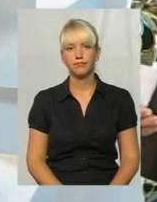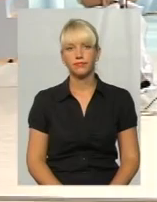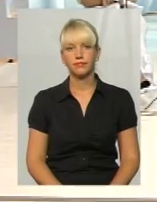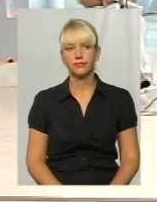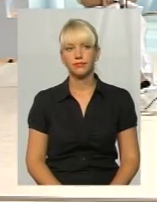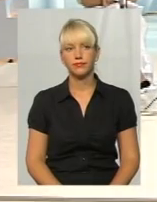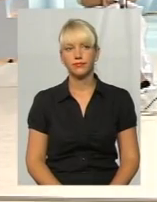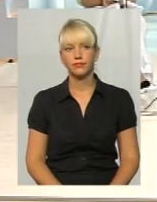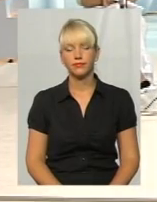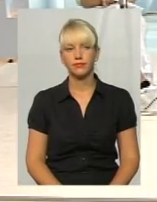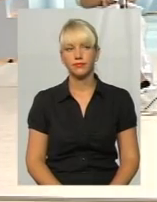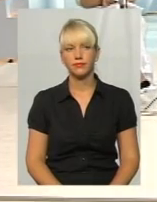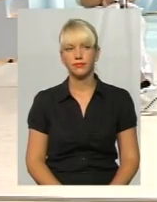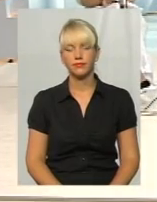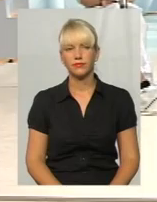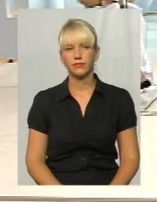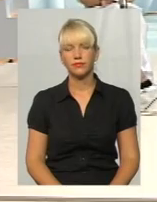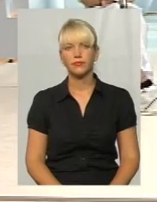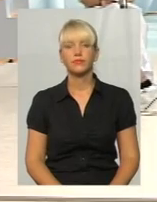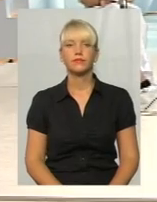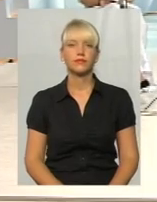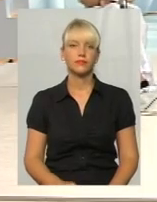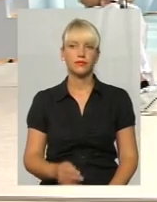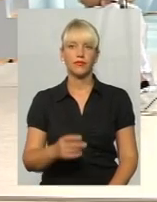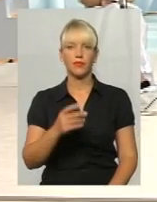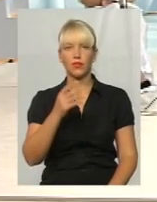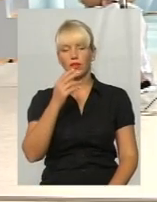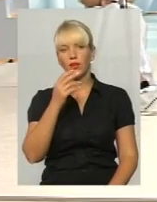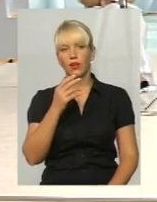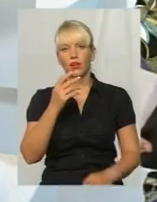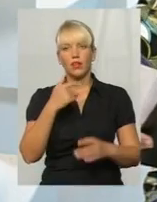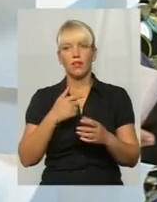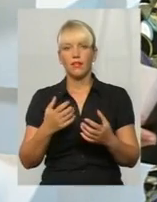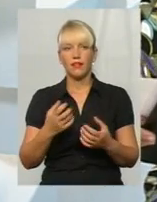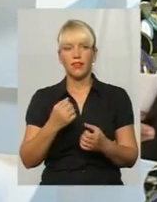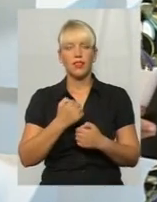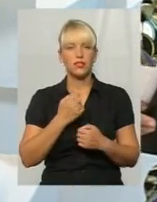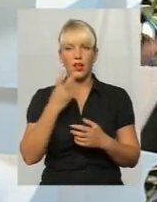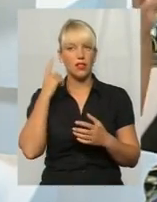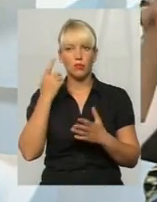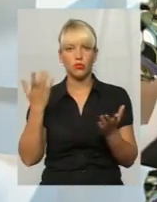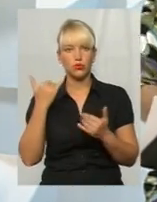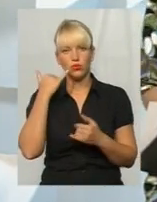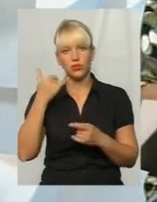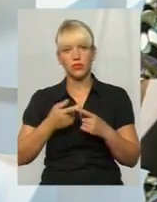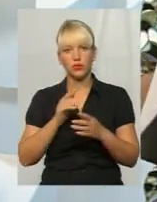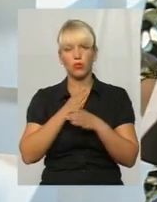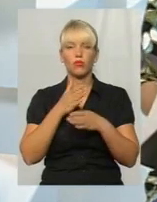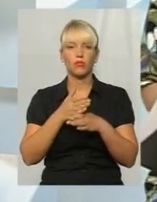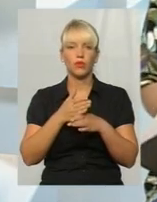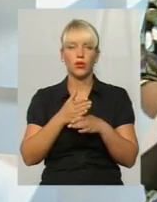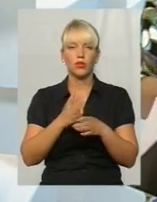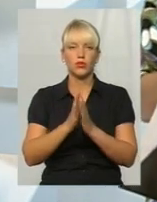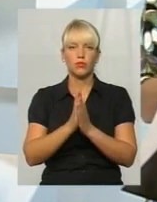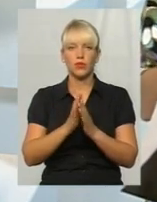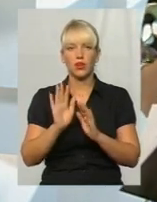На жаль, ми не почули дзвінок. Я прошу режисерів допомогти нам. Власне, якщо